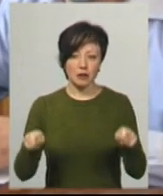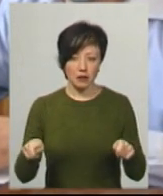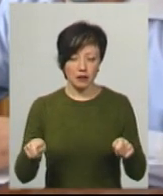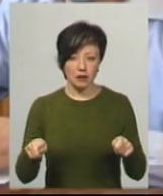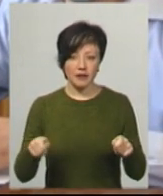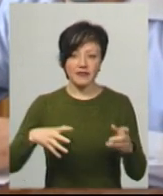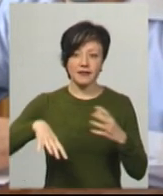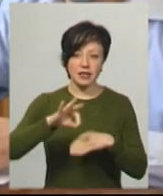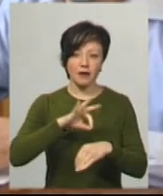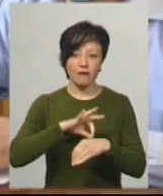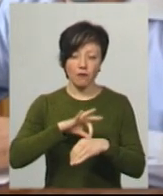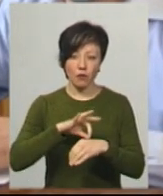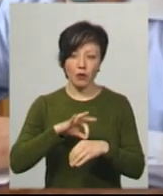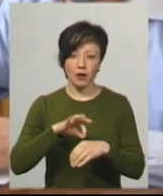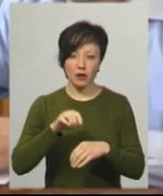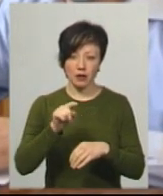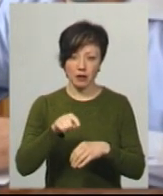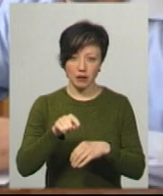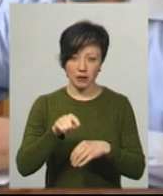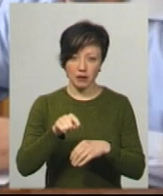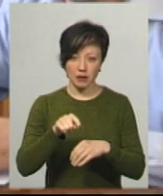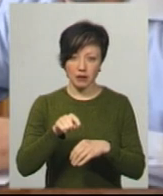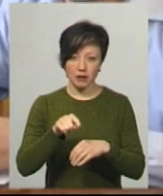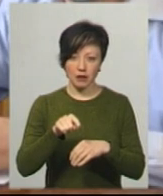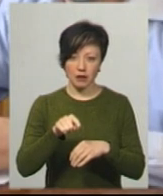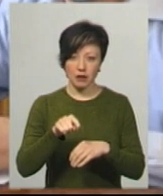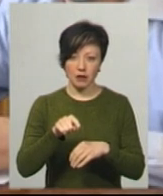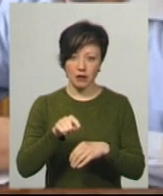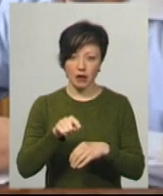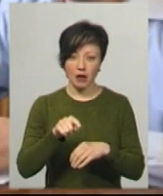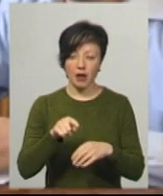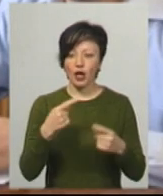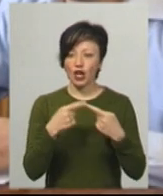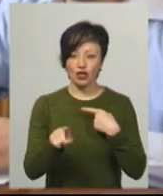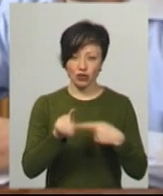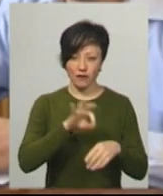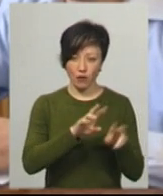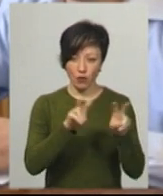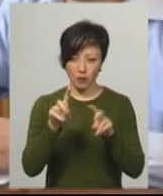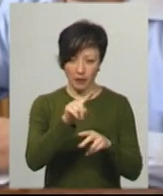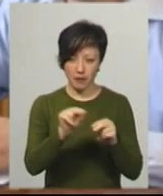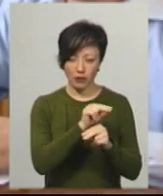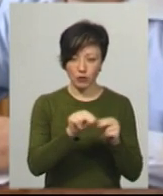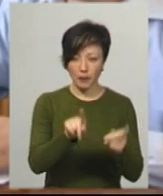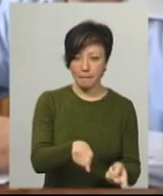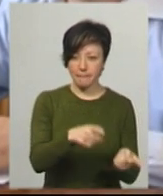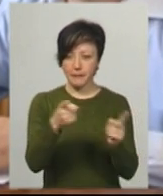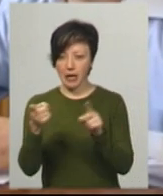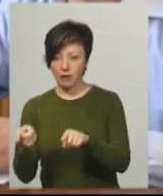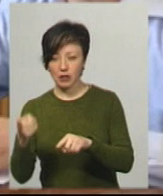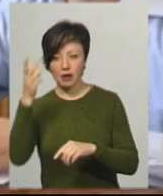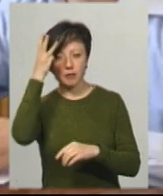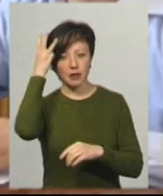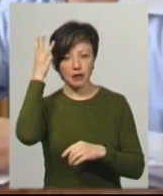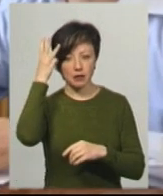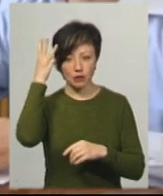всі хворі з цієї лікарні, вони переводяться, я маю на увазі ті, що не хворіють на коронавірус, але зараз проходять там лікування, вони переводяться до Хмельницької